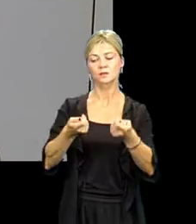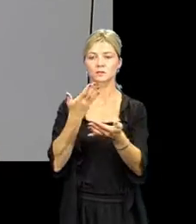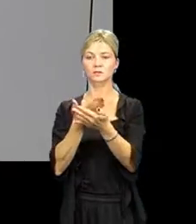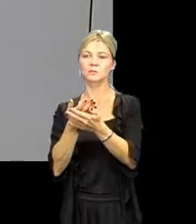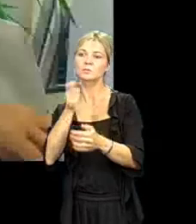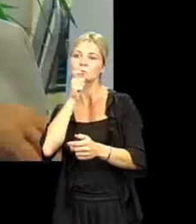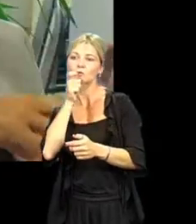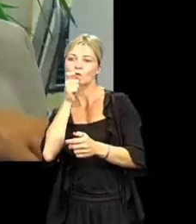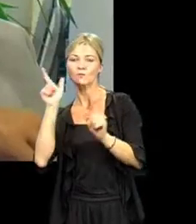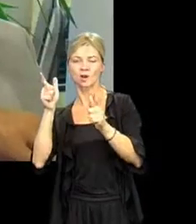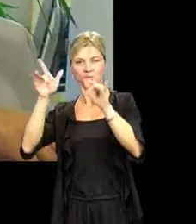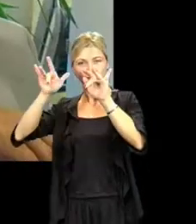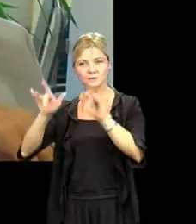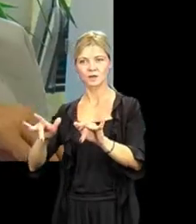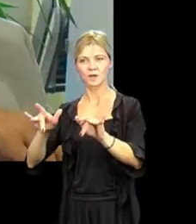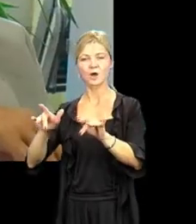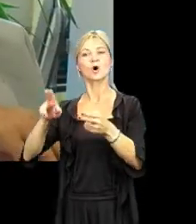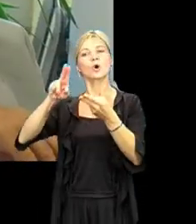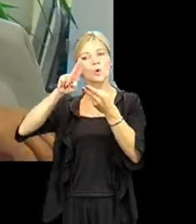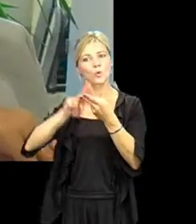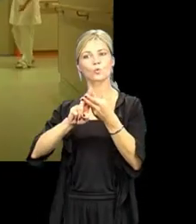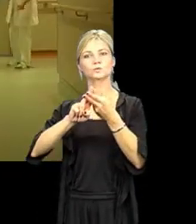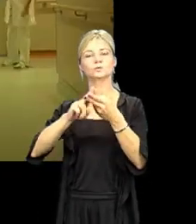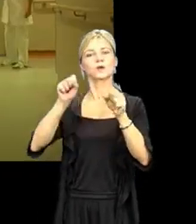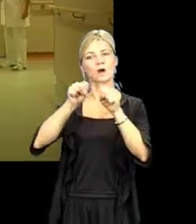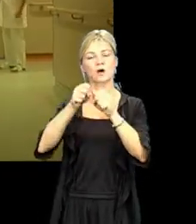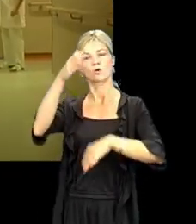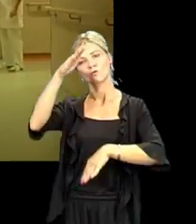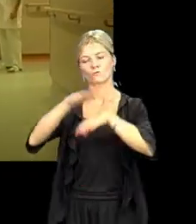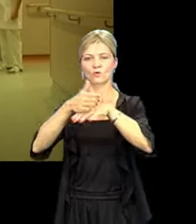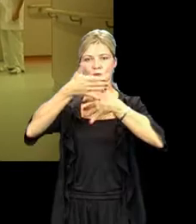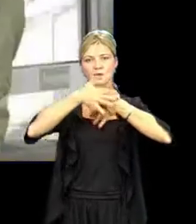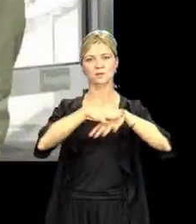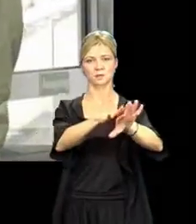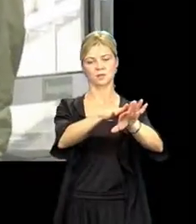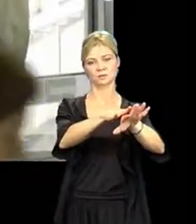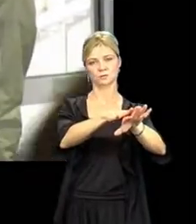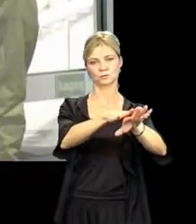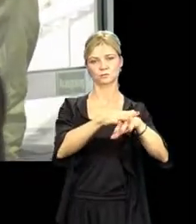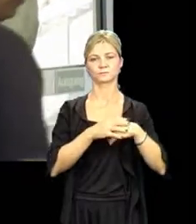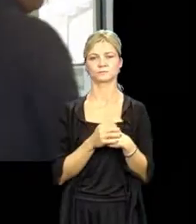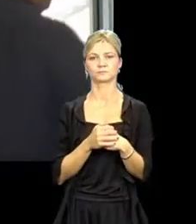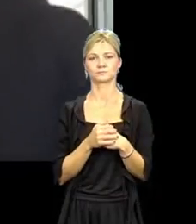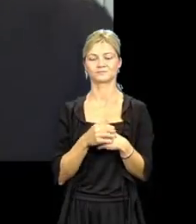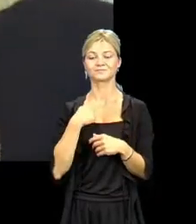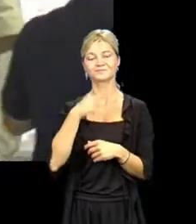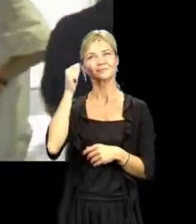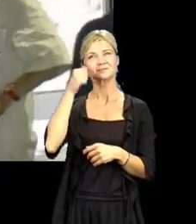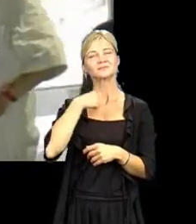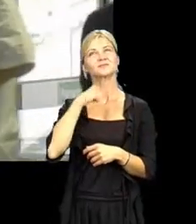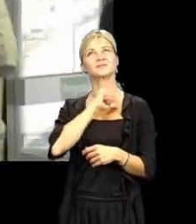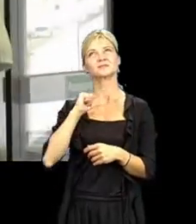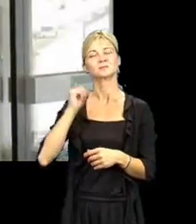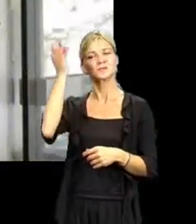zu integrieren. Ich glaube, dass die Einstellung der Mitarbeiterinnen und Mitarbeiter eine viel, viel positivere